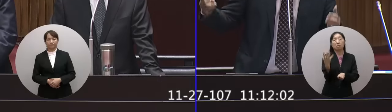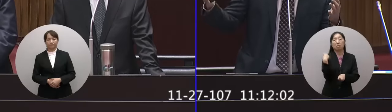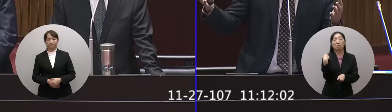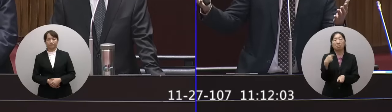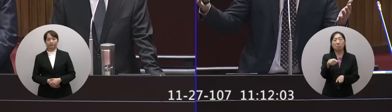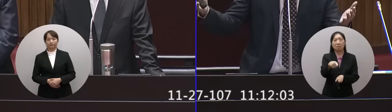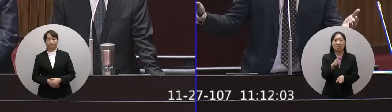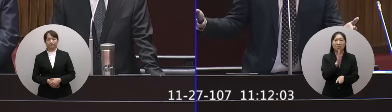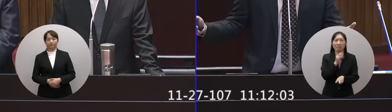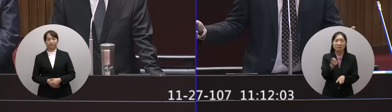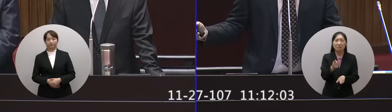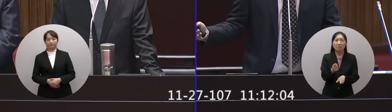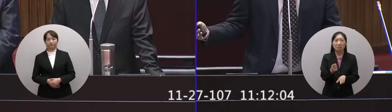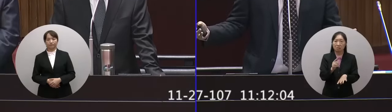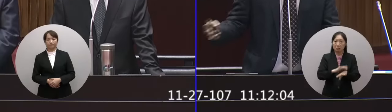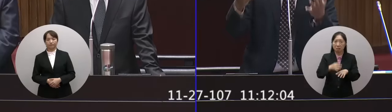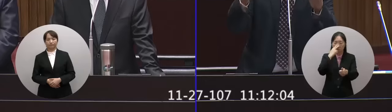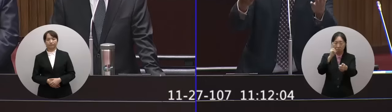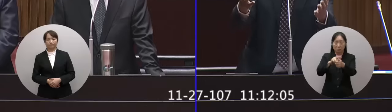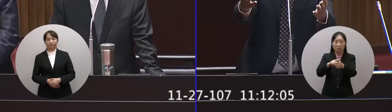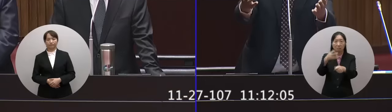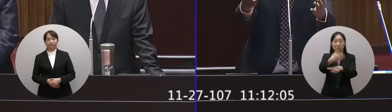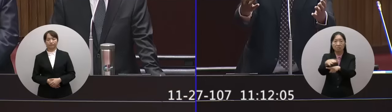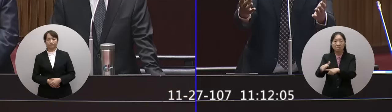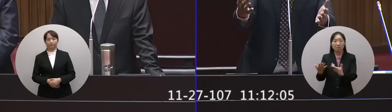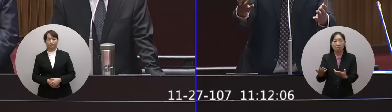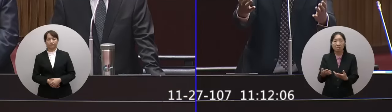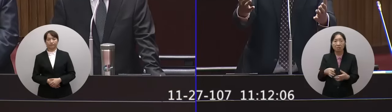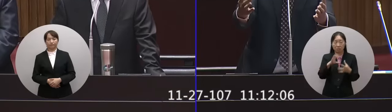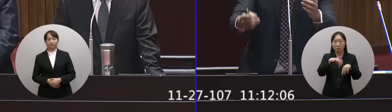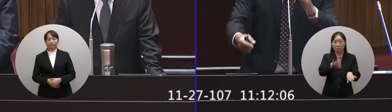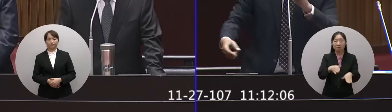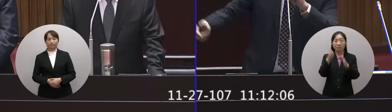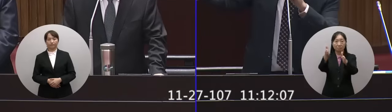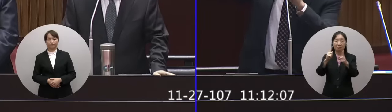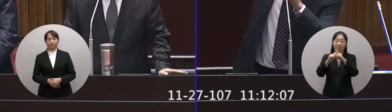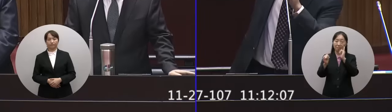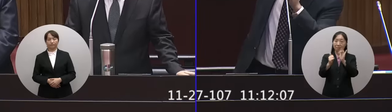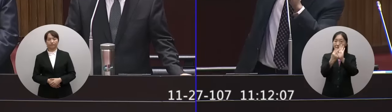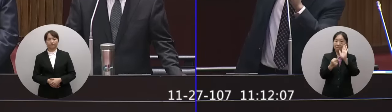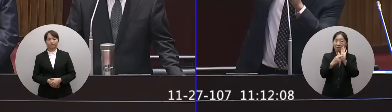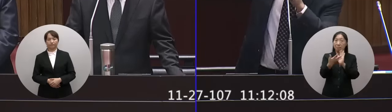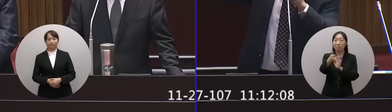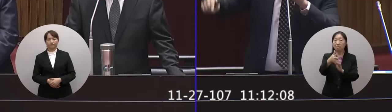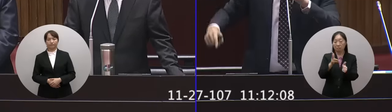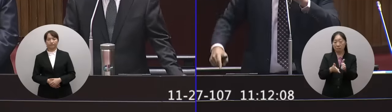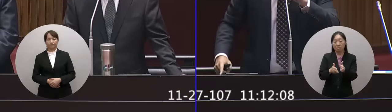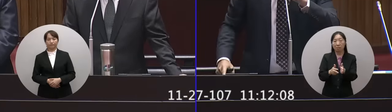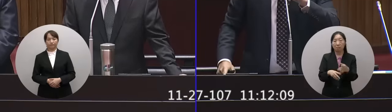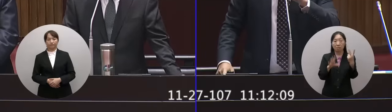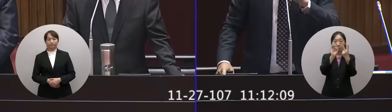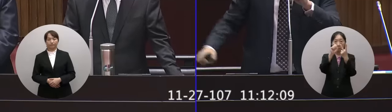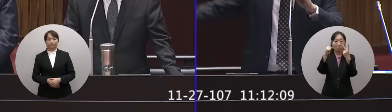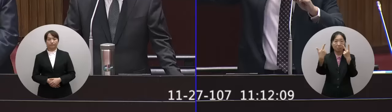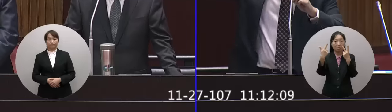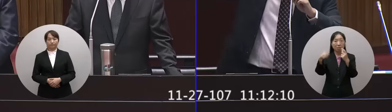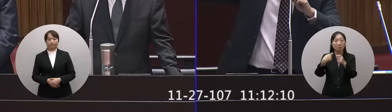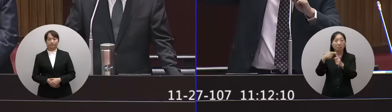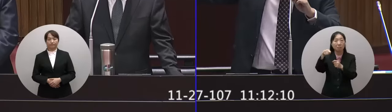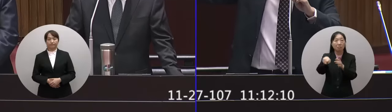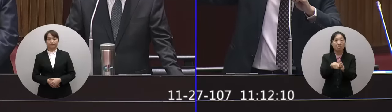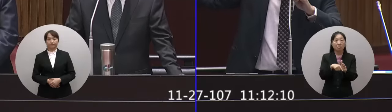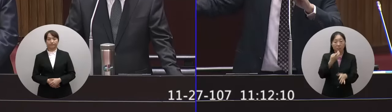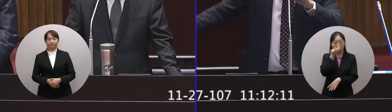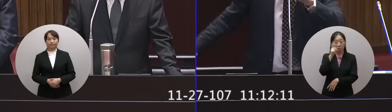這不是草間人命是什麼院長你可以跟社會大眾說明說為什麼台鐵2016年發現